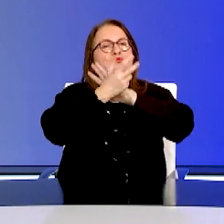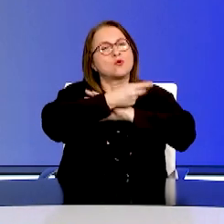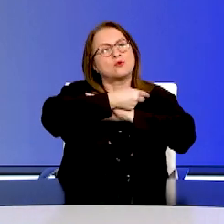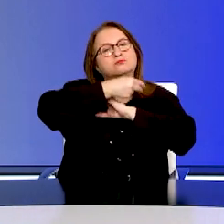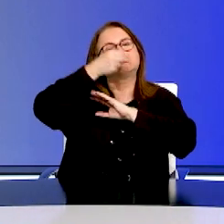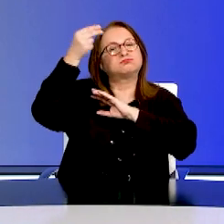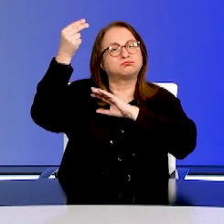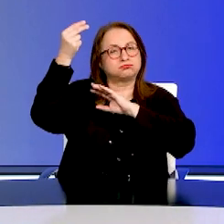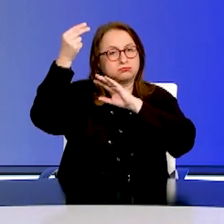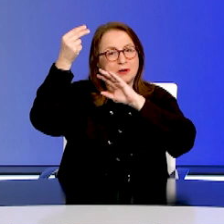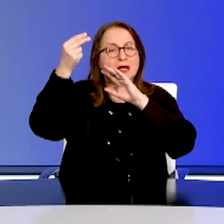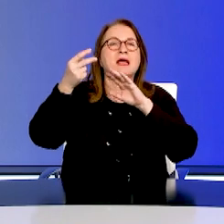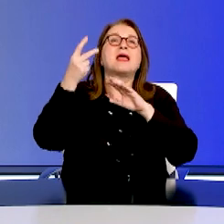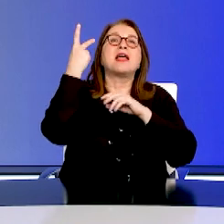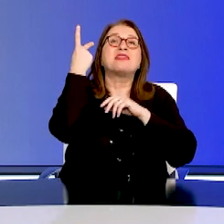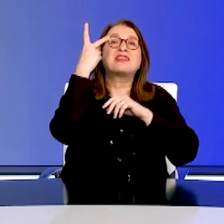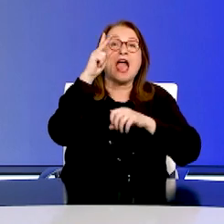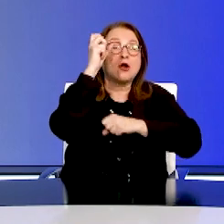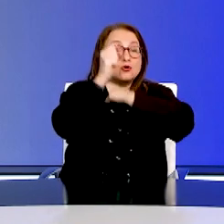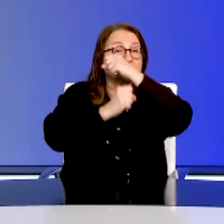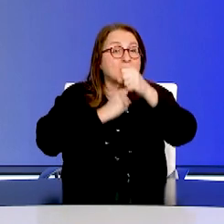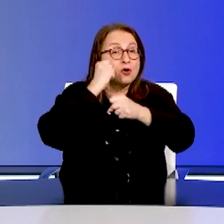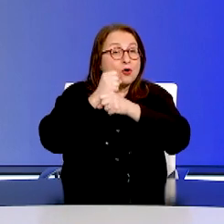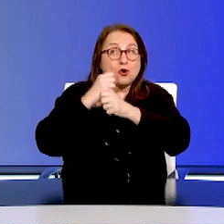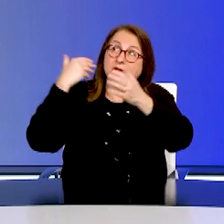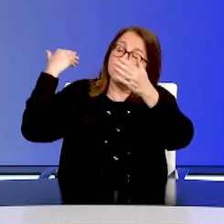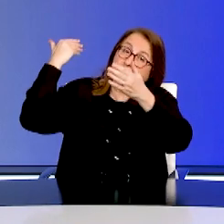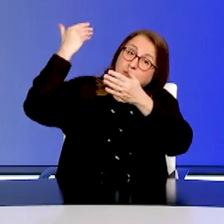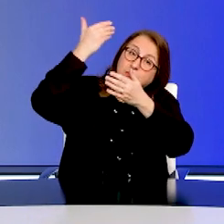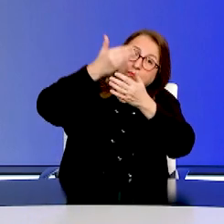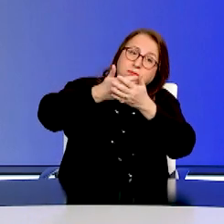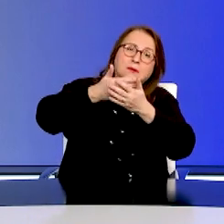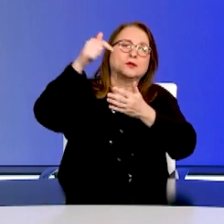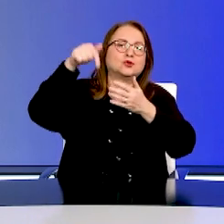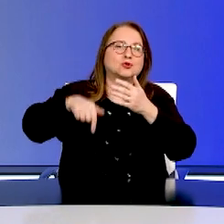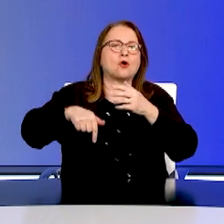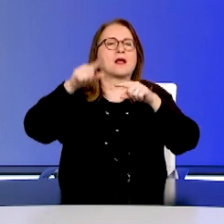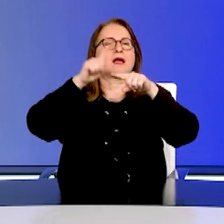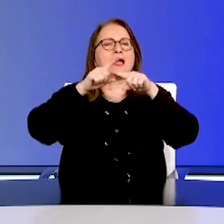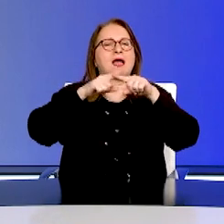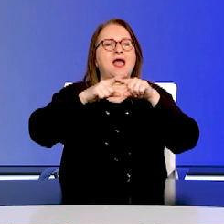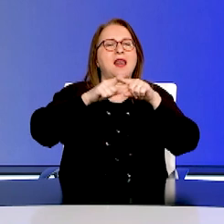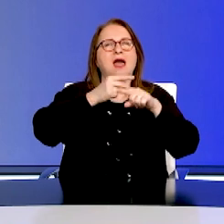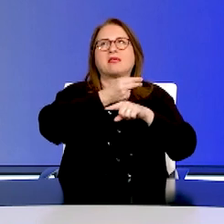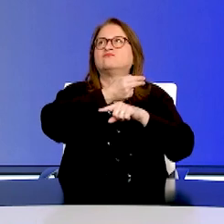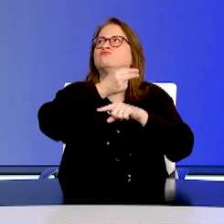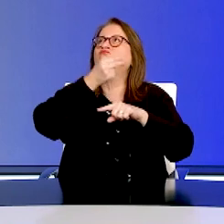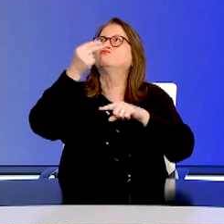μετά, η Ελλάδα είναι μια σύγχρονη ευρωπαϊκή χώρα, με ισχύ και κύρος σε ολόκληρο τον κόσμο.